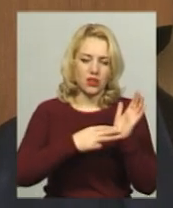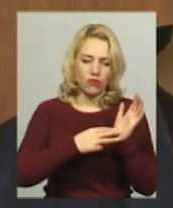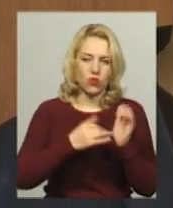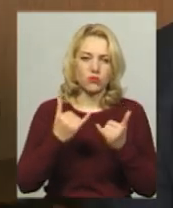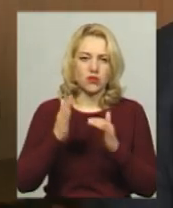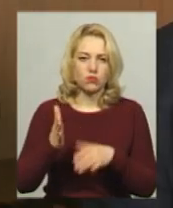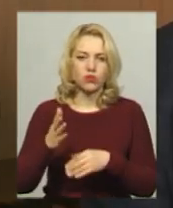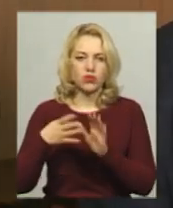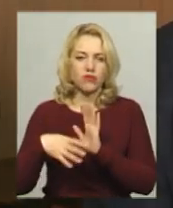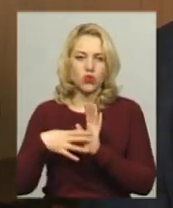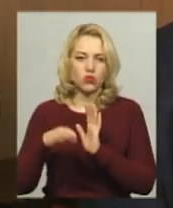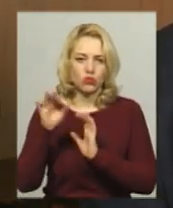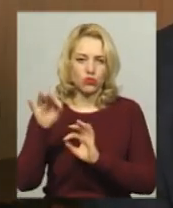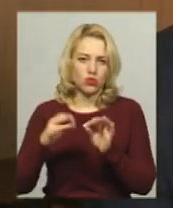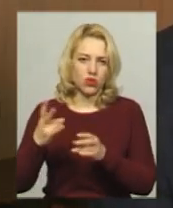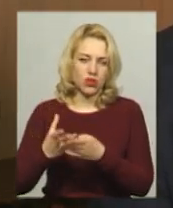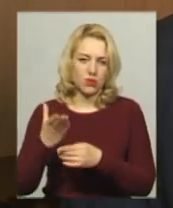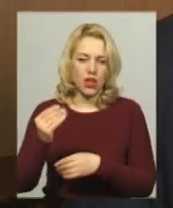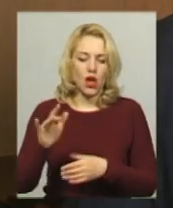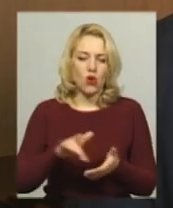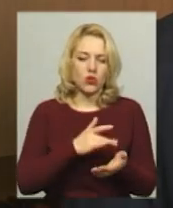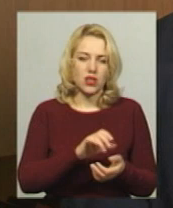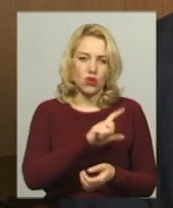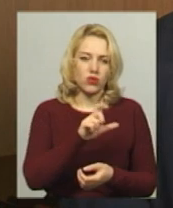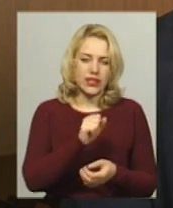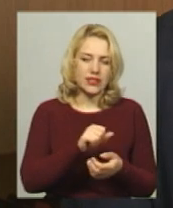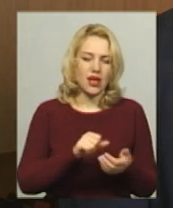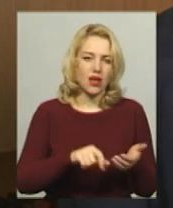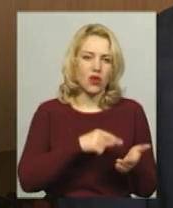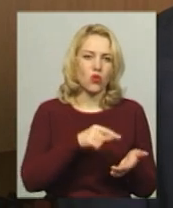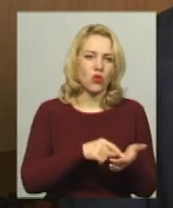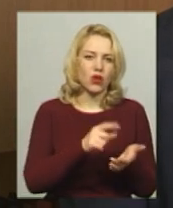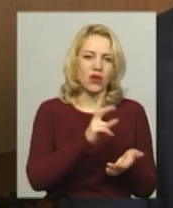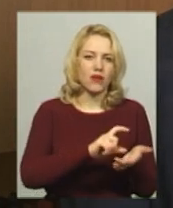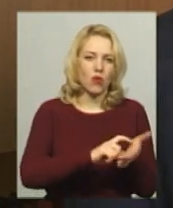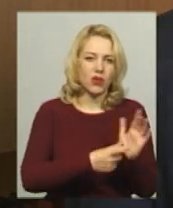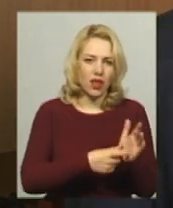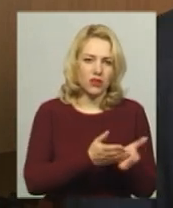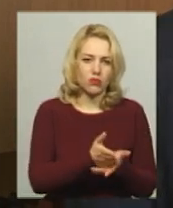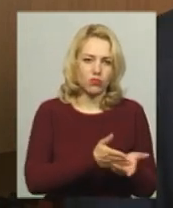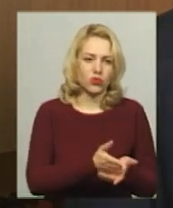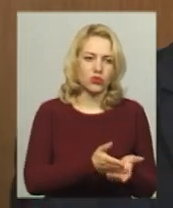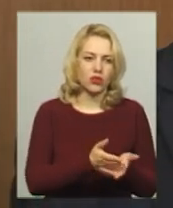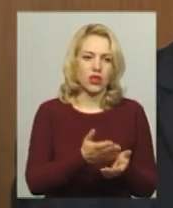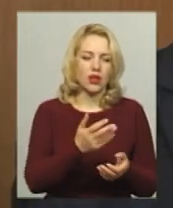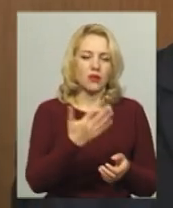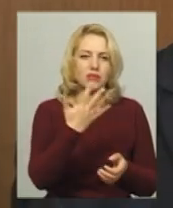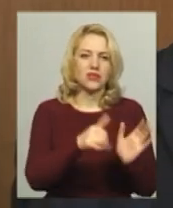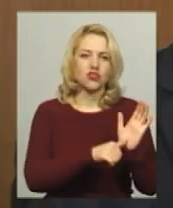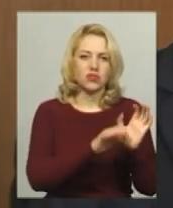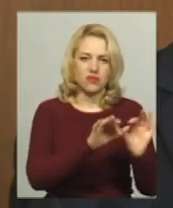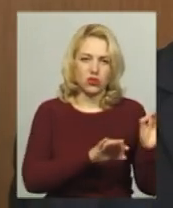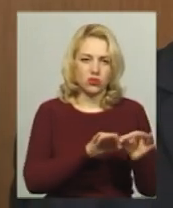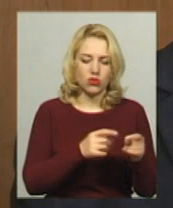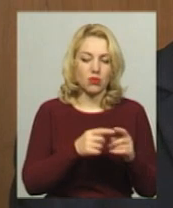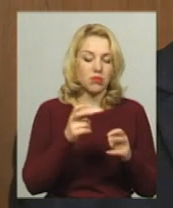90%. Розрахунок за житлово-комунальні послуги у місті Староконстантинів – порядка 66%. Підприємство просто